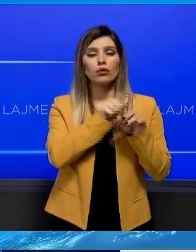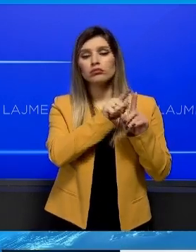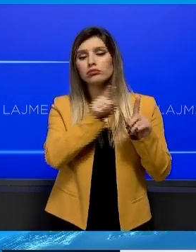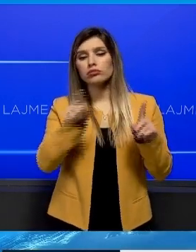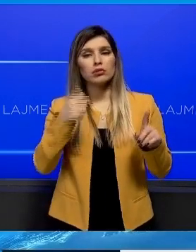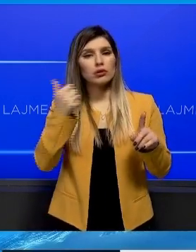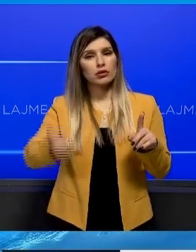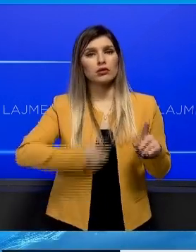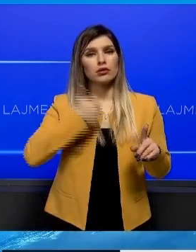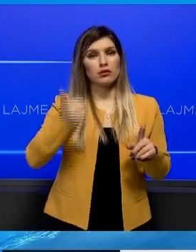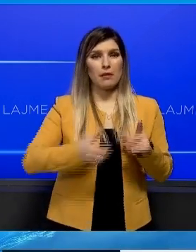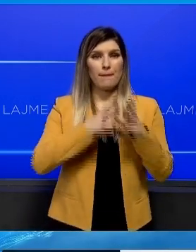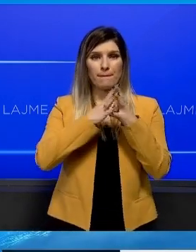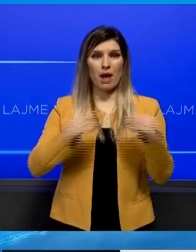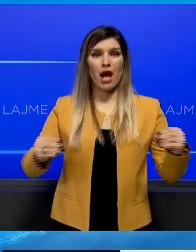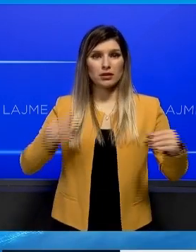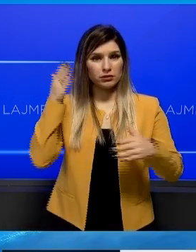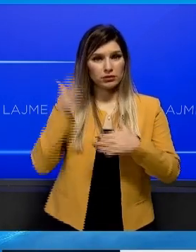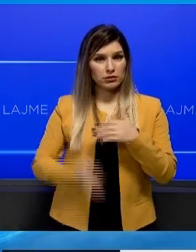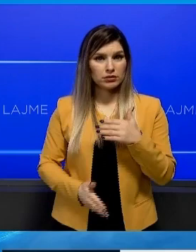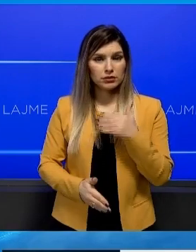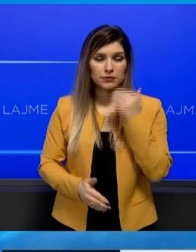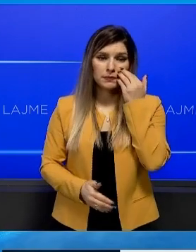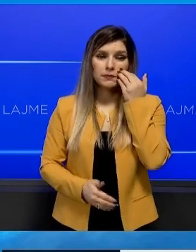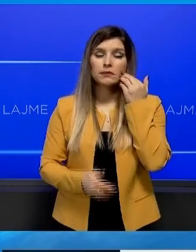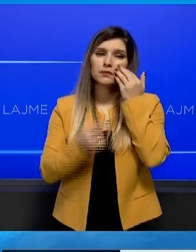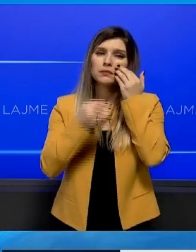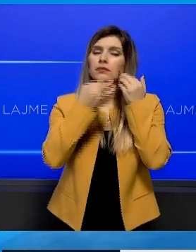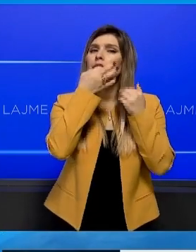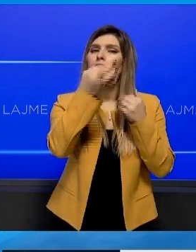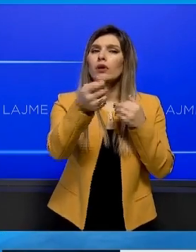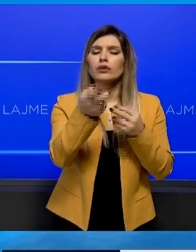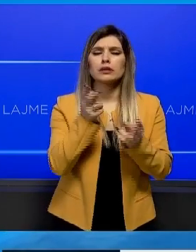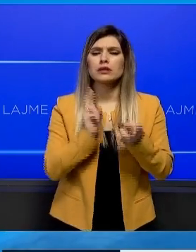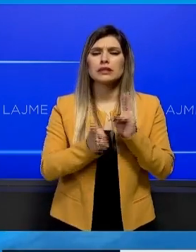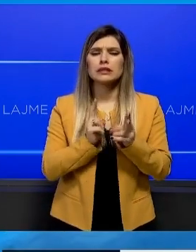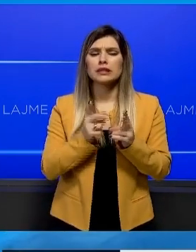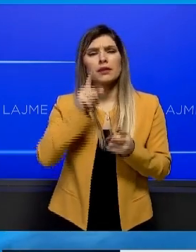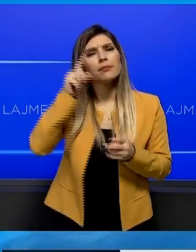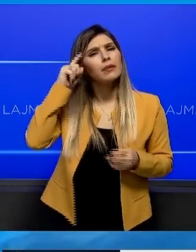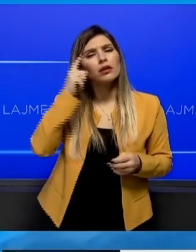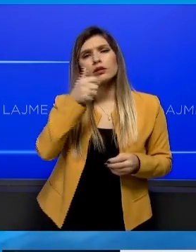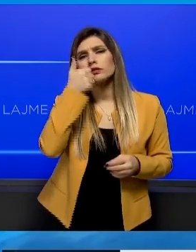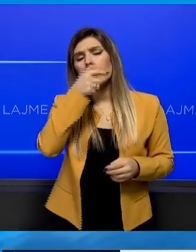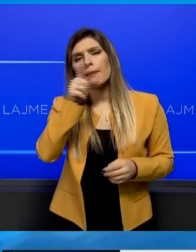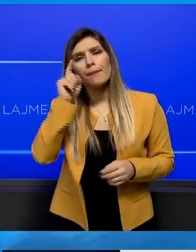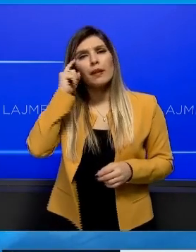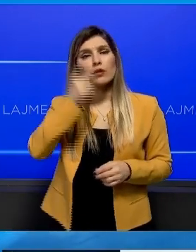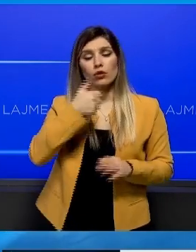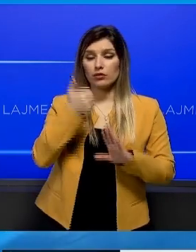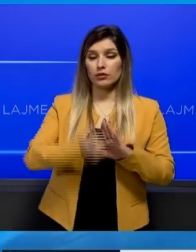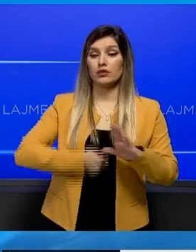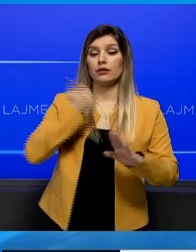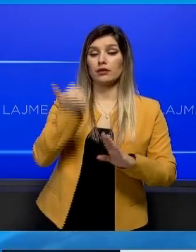vitit të ardhëshëm. Tash, zuti Dragusha, sa janë gjasat që në vitin e ardhëshëm